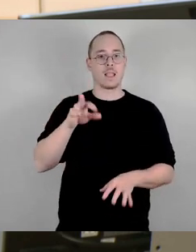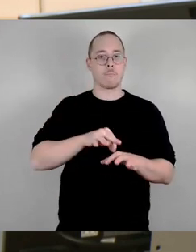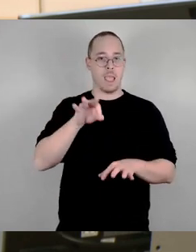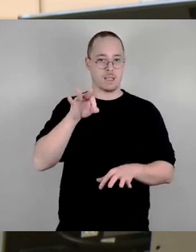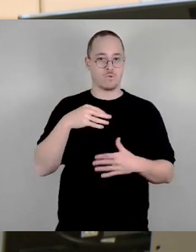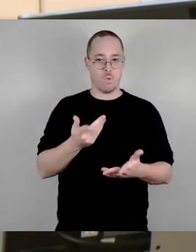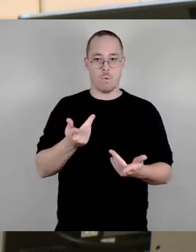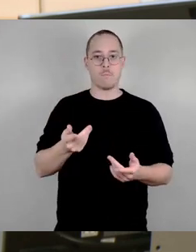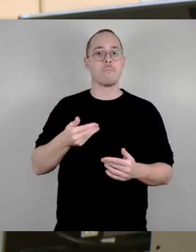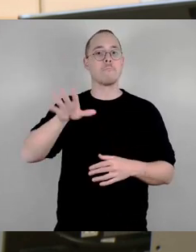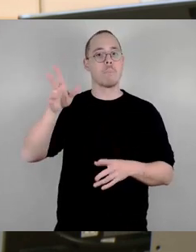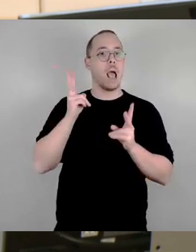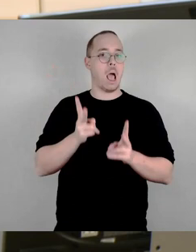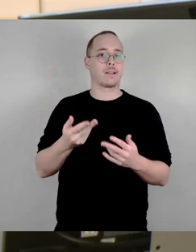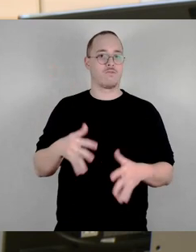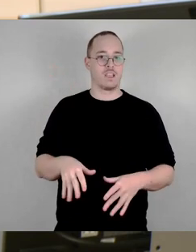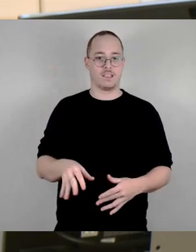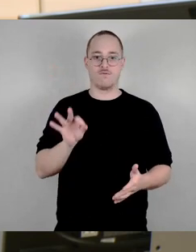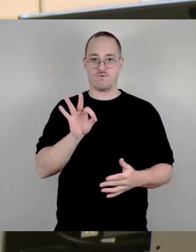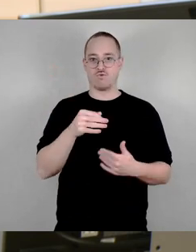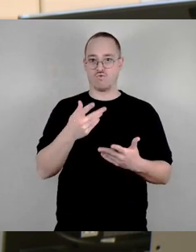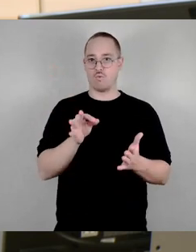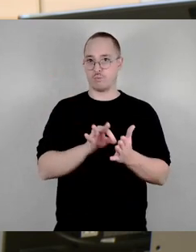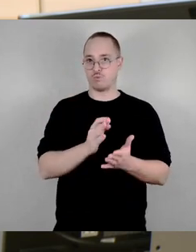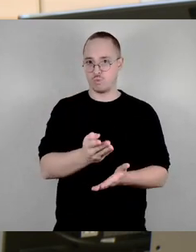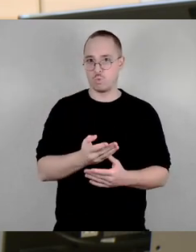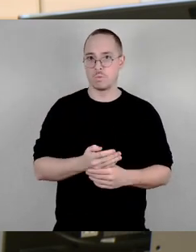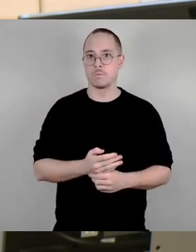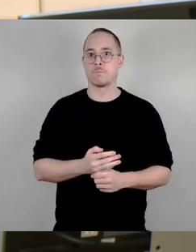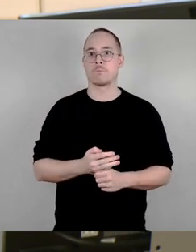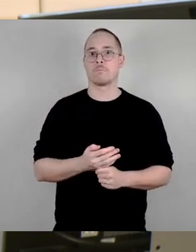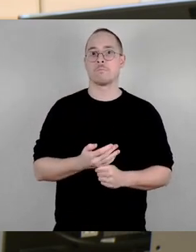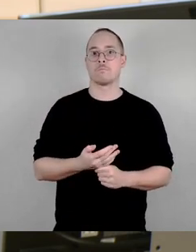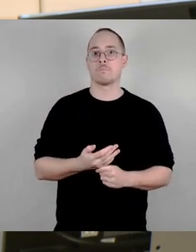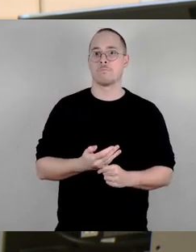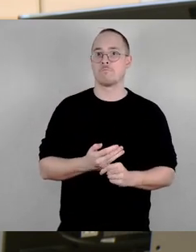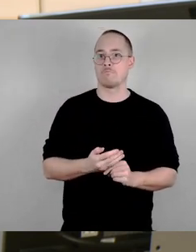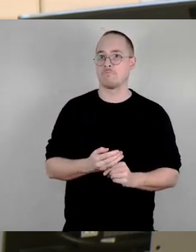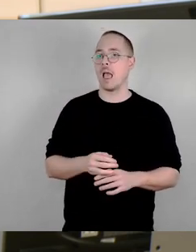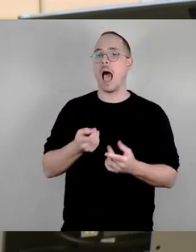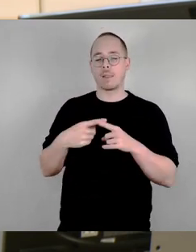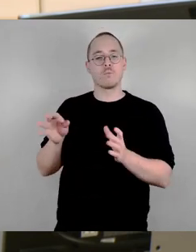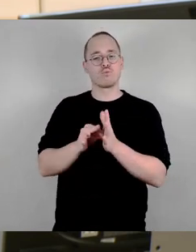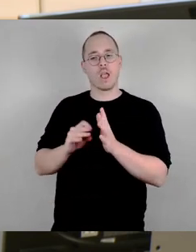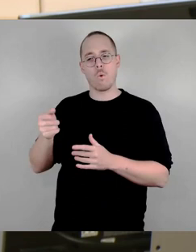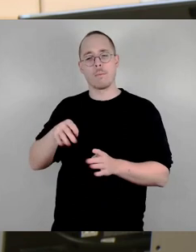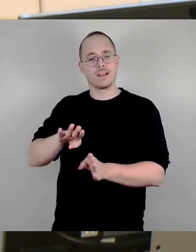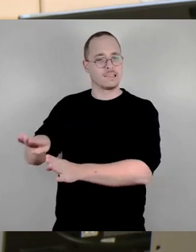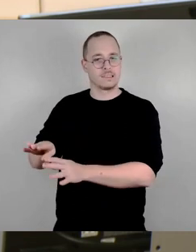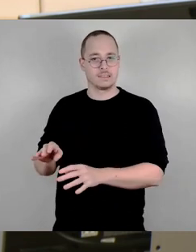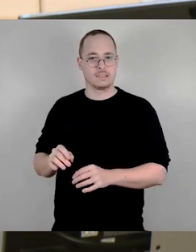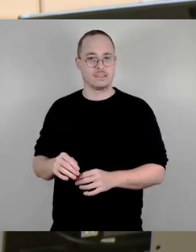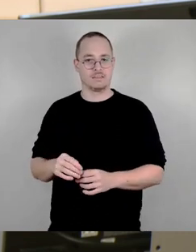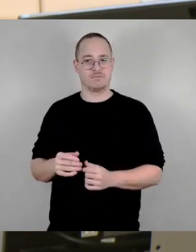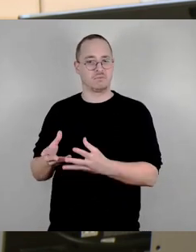Punkte, die haben sich erledigt. Aber hier klar festhalten, dieser Beschlusspunkt,